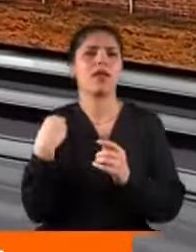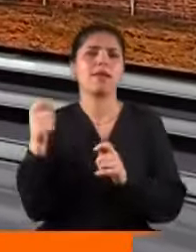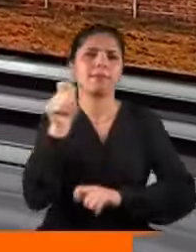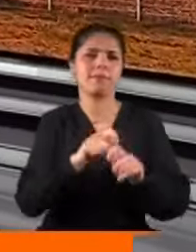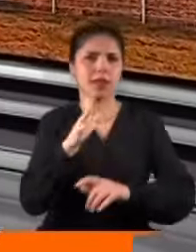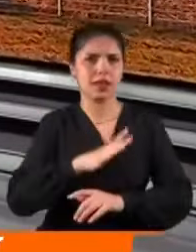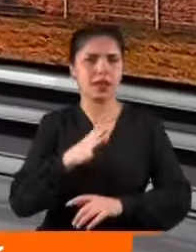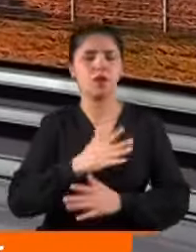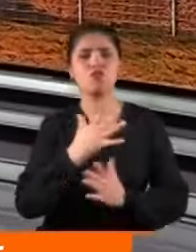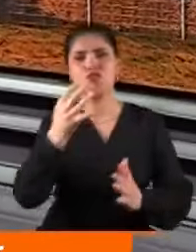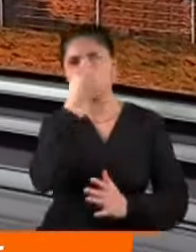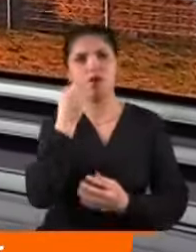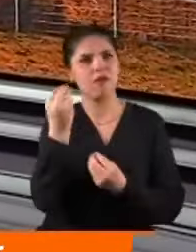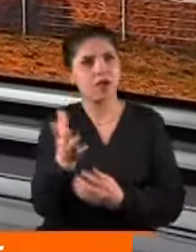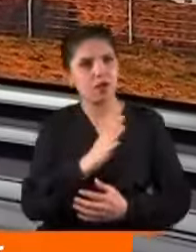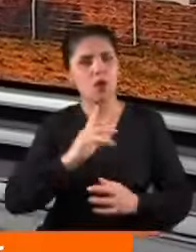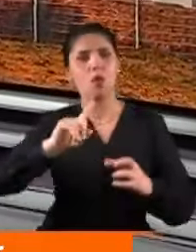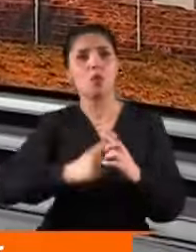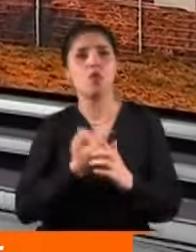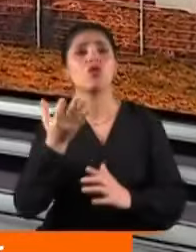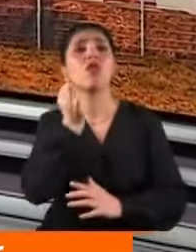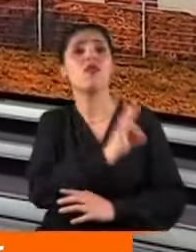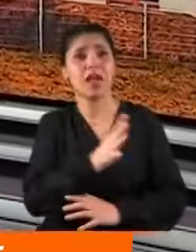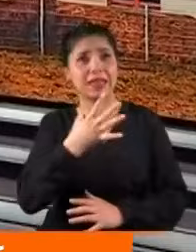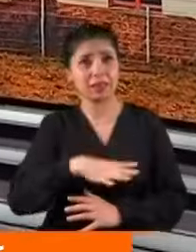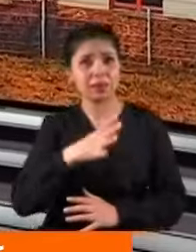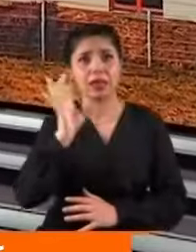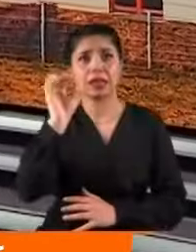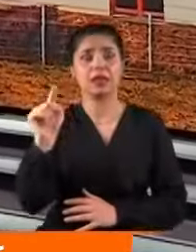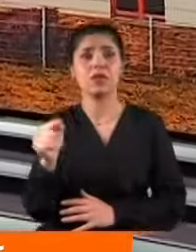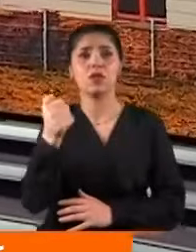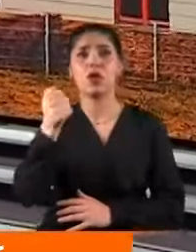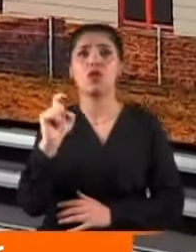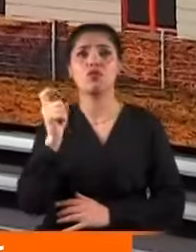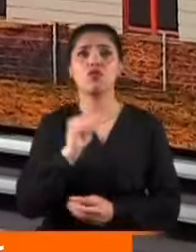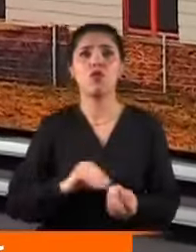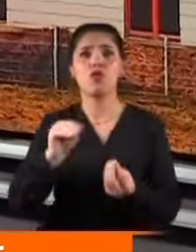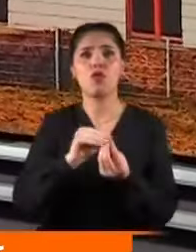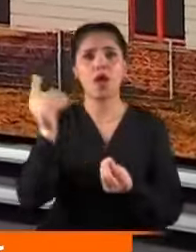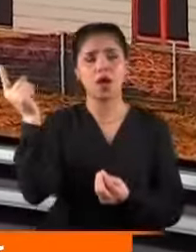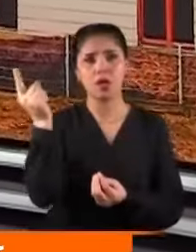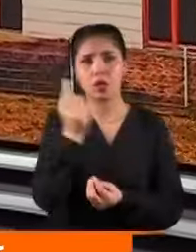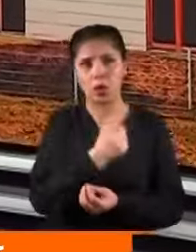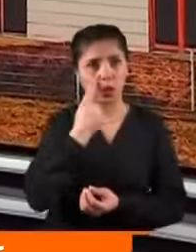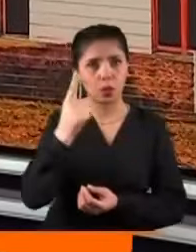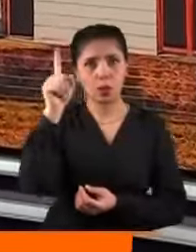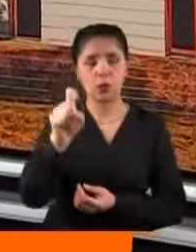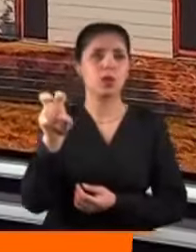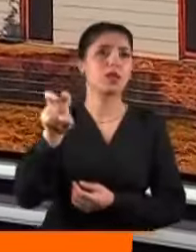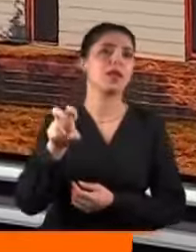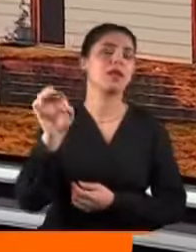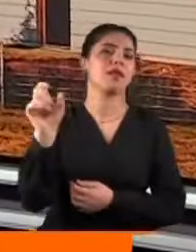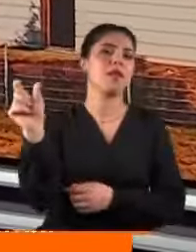büyük bir kolaylık geliyor. Projeden faydalanmak isteyenlere 0.69 faiz oranı ve 180 ay vadeyle